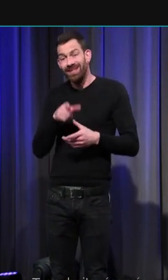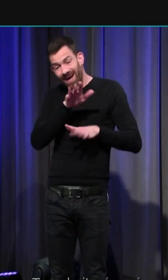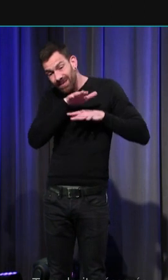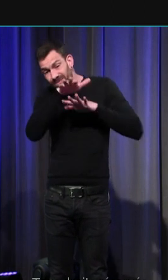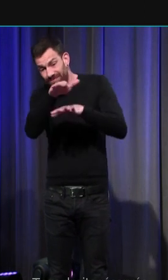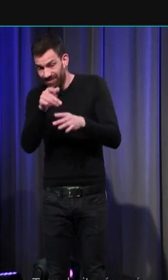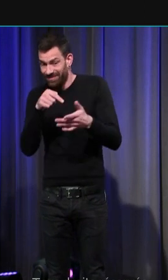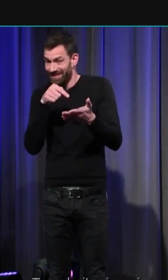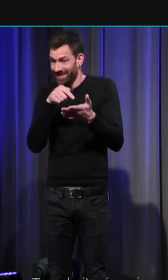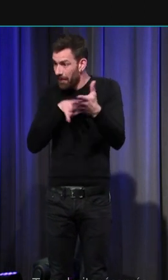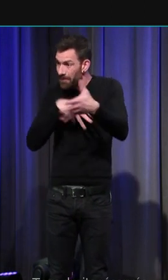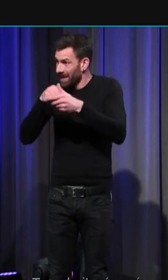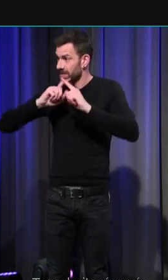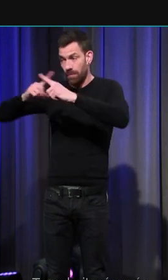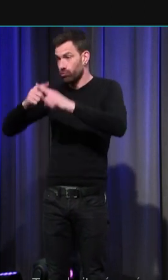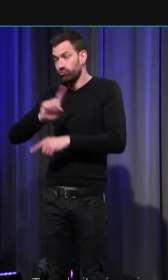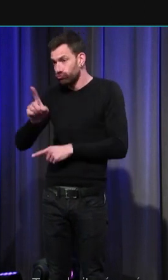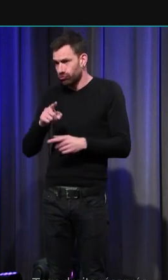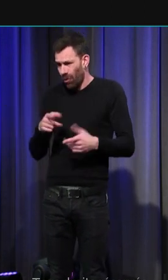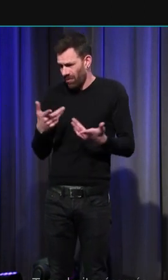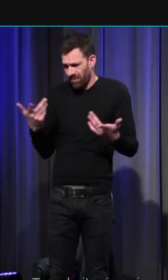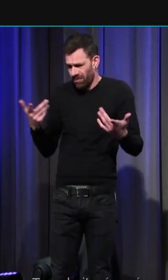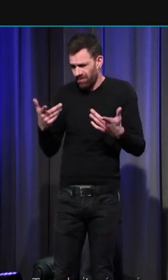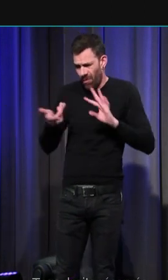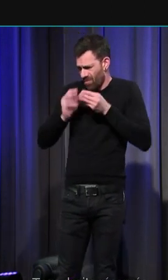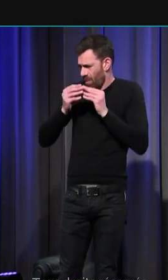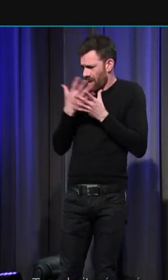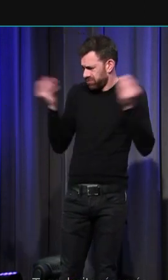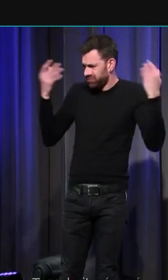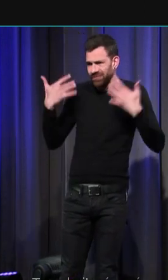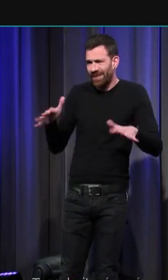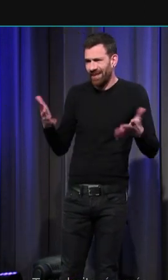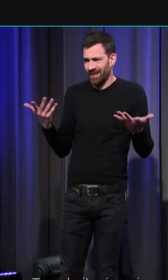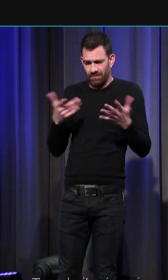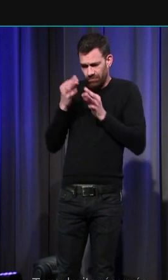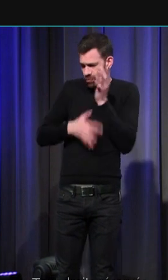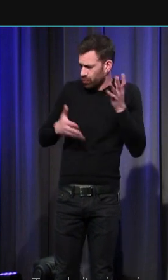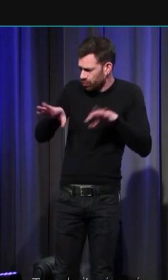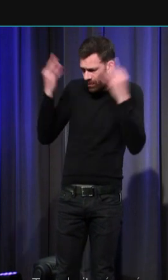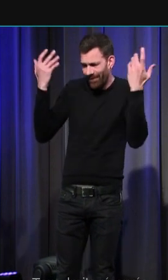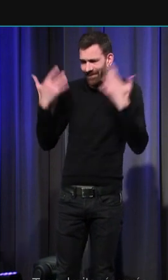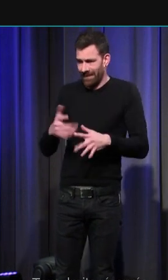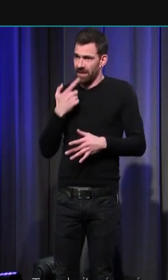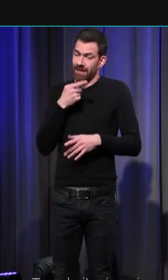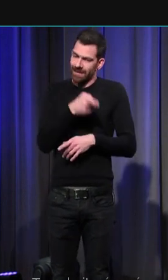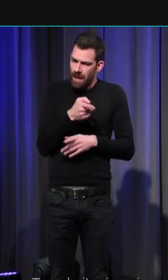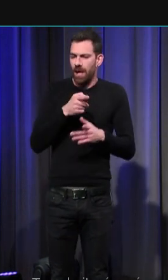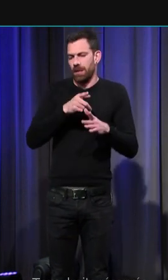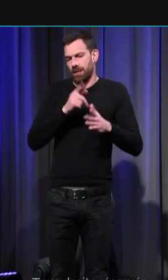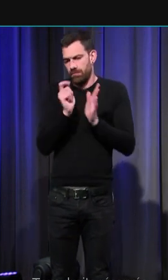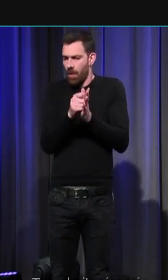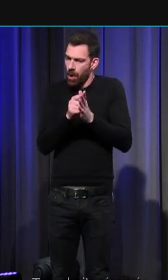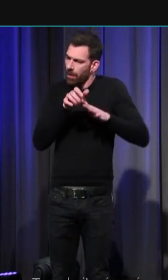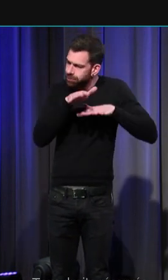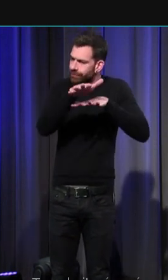médiation le moment de l'amour honorable c'est le moment de la réparation et de la soumission et donc bien sûr